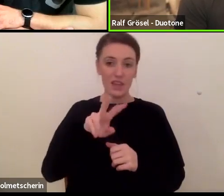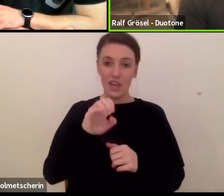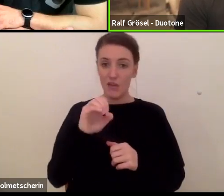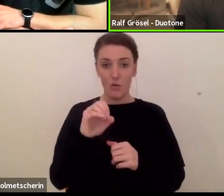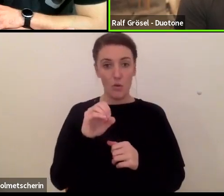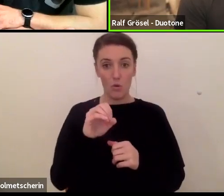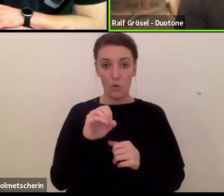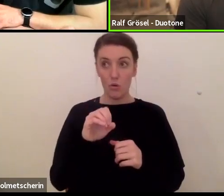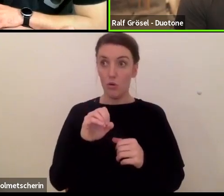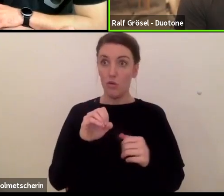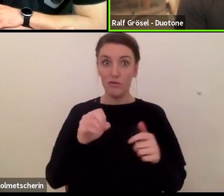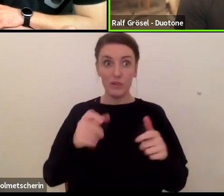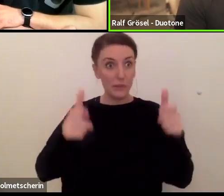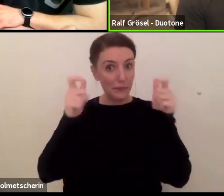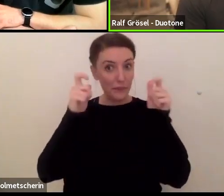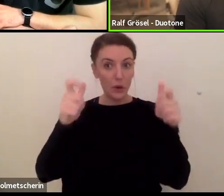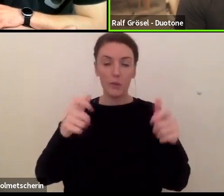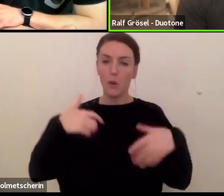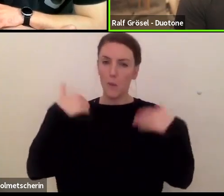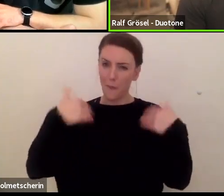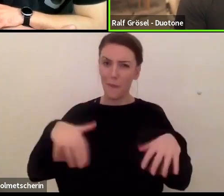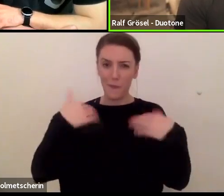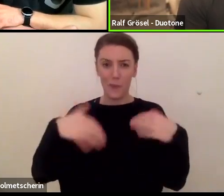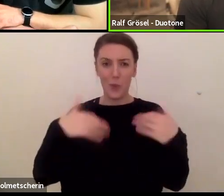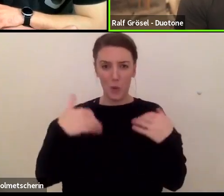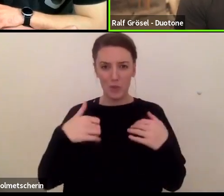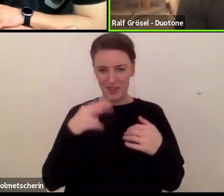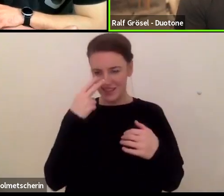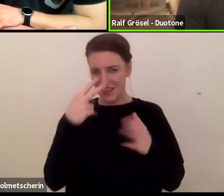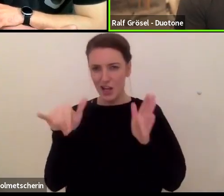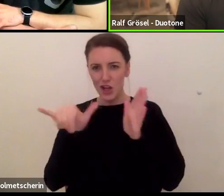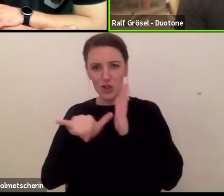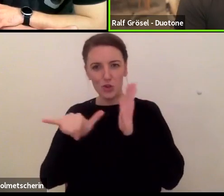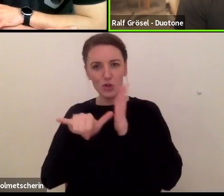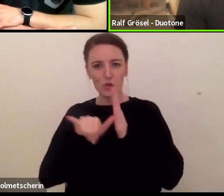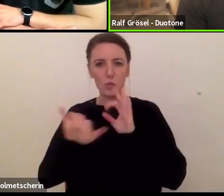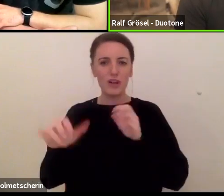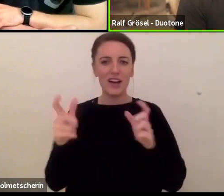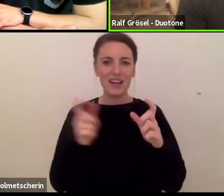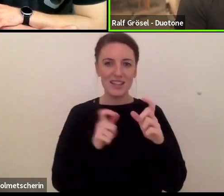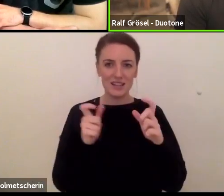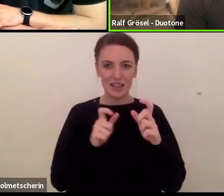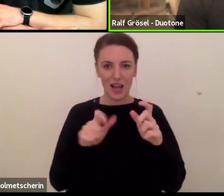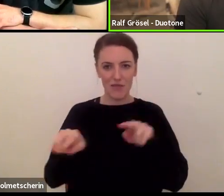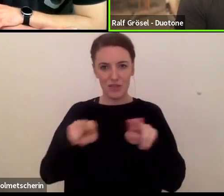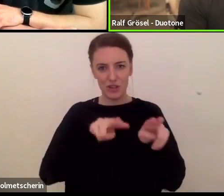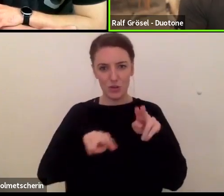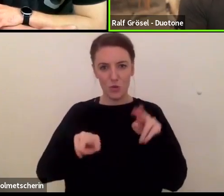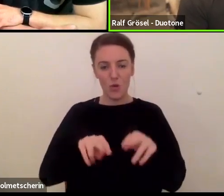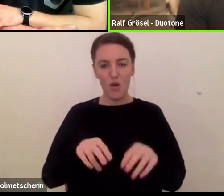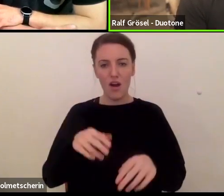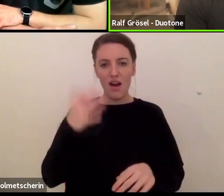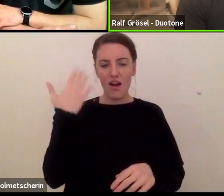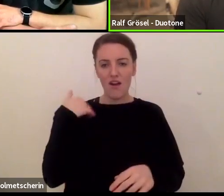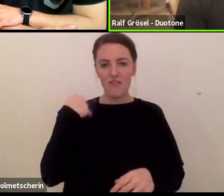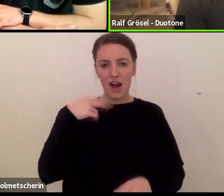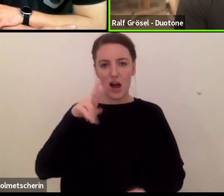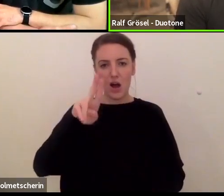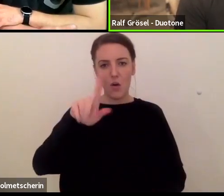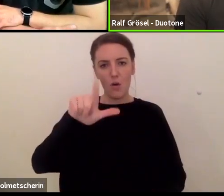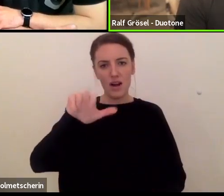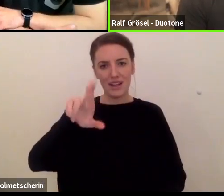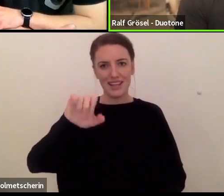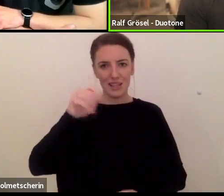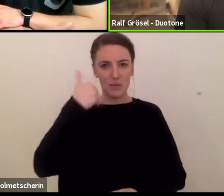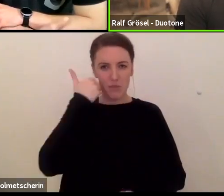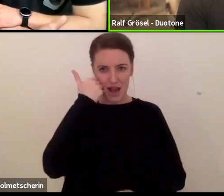performt ziemlich heftig, wie auch vielleicht ein paar YouTube oder Instagram-Videos gezeigt haben vom Edgar Ullrich mit dem S-Loop, den er zum Beispiel rausgehauen